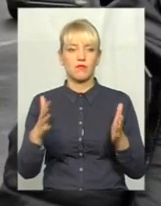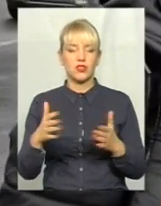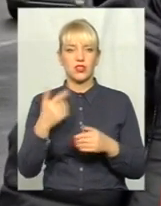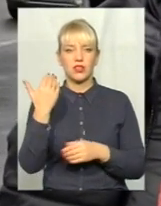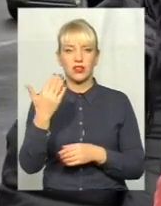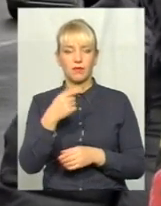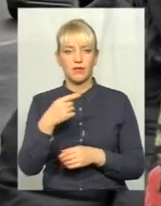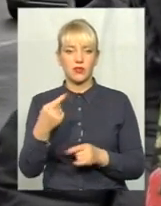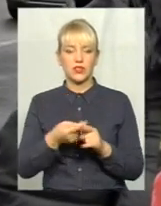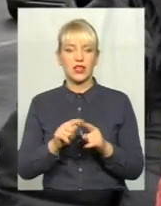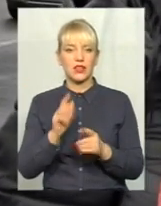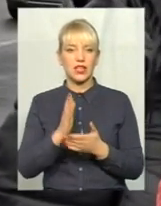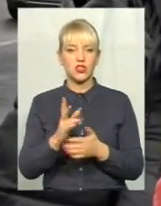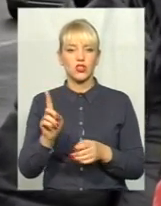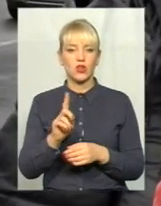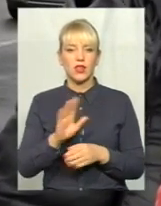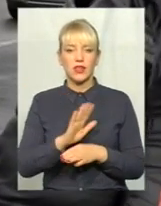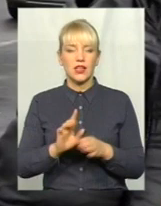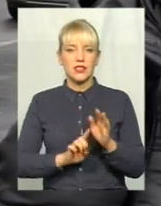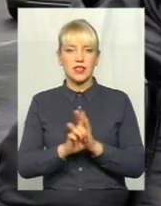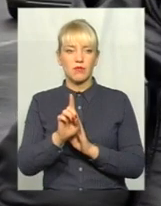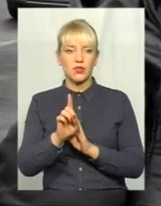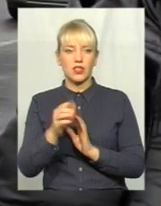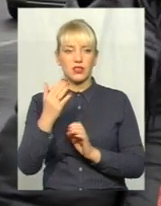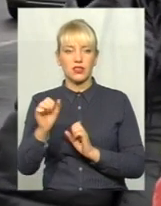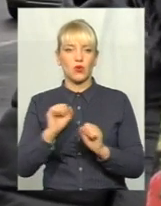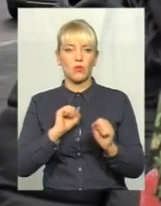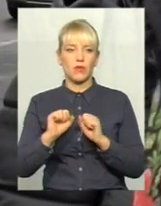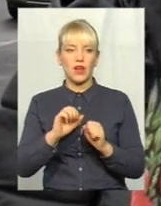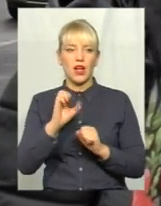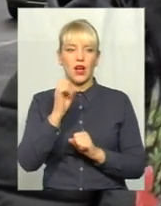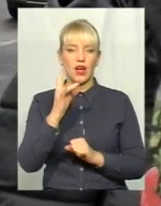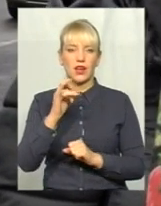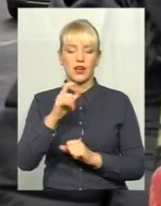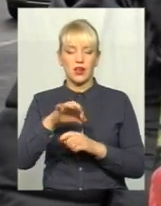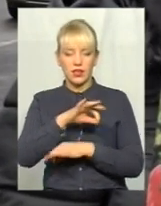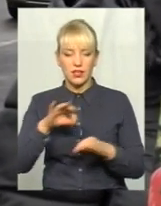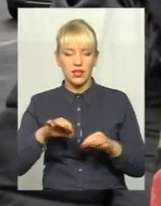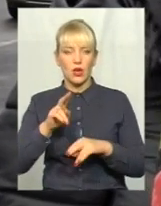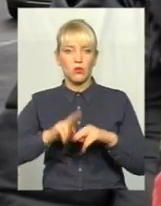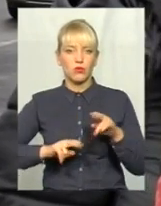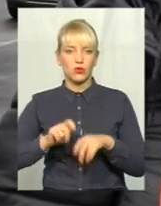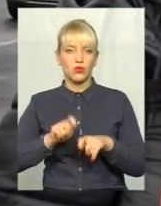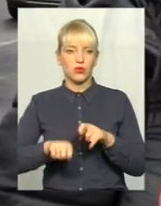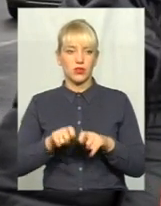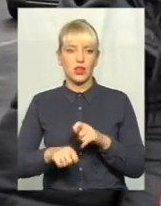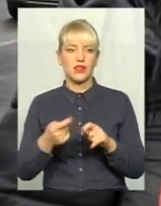мінусом це є те, що не запустилося їхнє управління архі-буд контролю. Воно в нас все виходить на